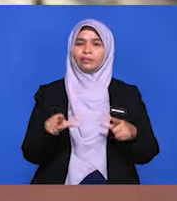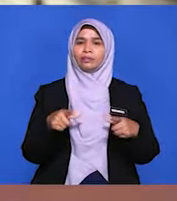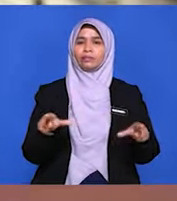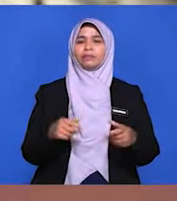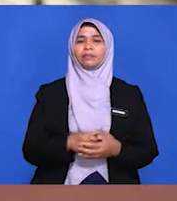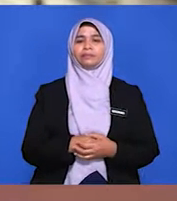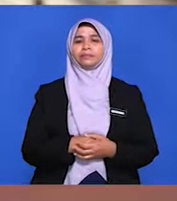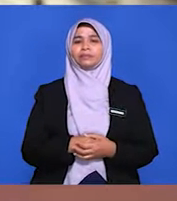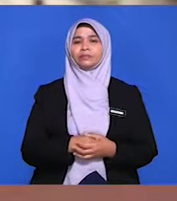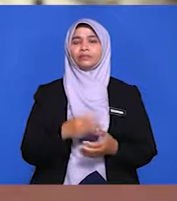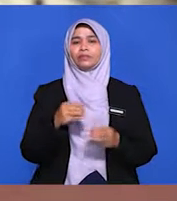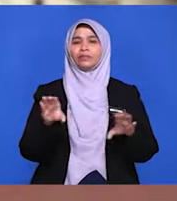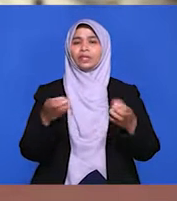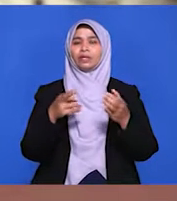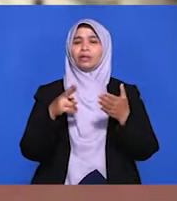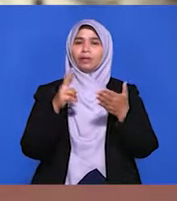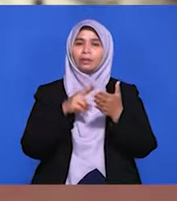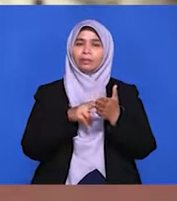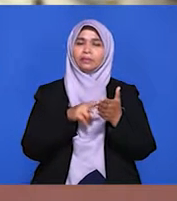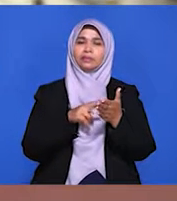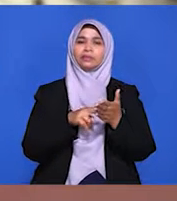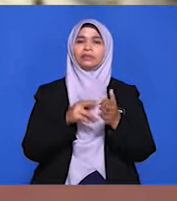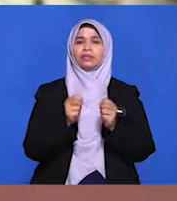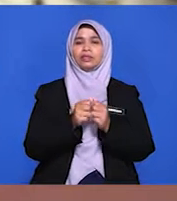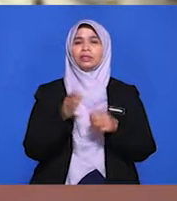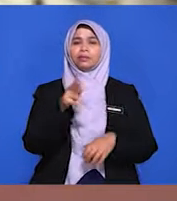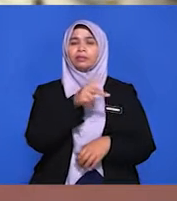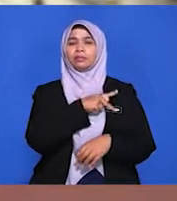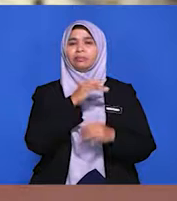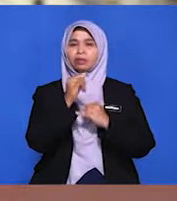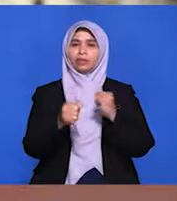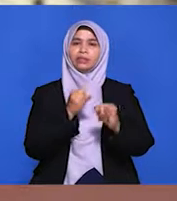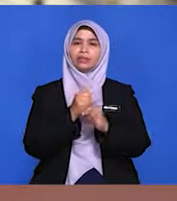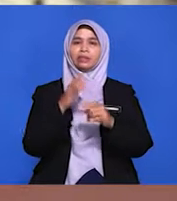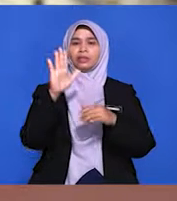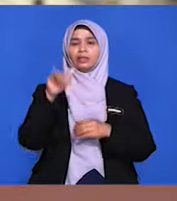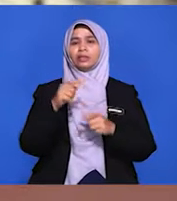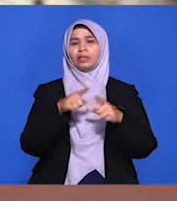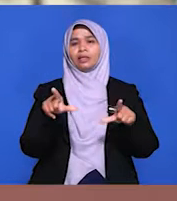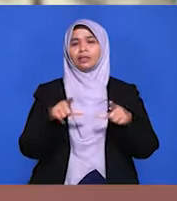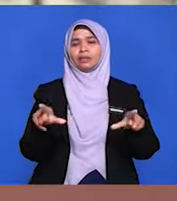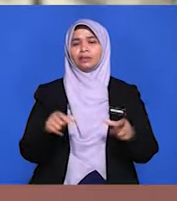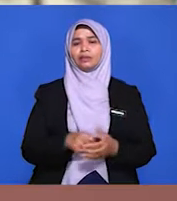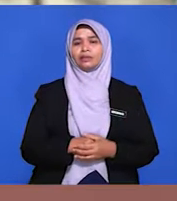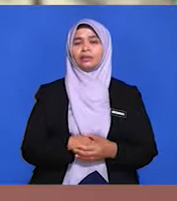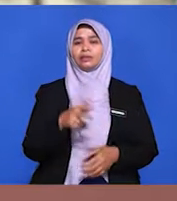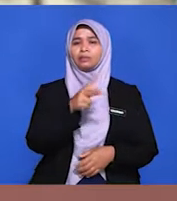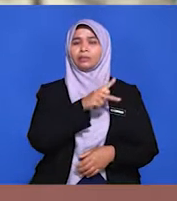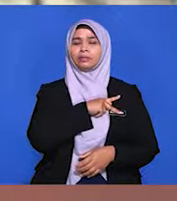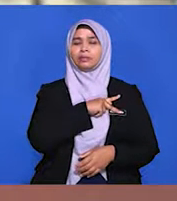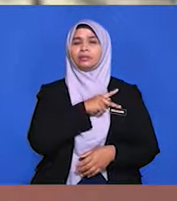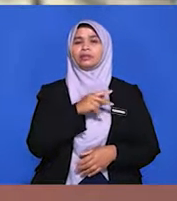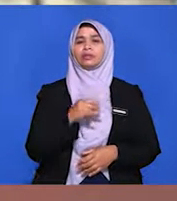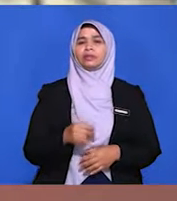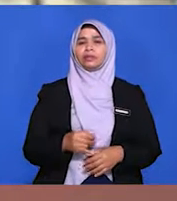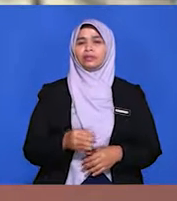bertindih wilayah serta mengadakan rundingan dengan pemimpin antarabangsa yang lain. Pemimpin anggota